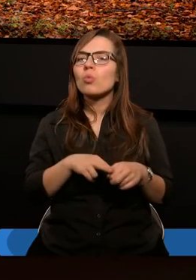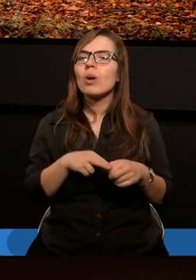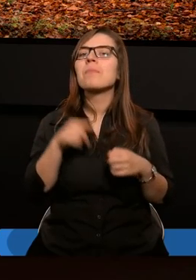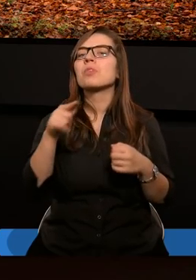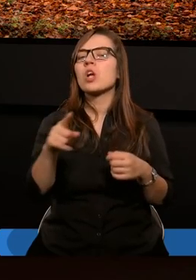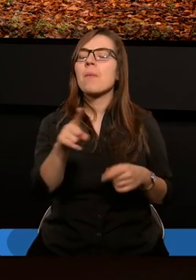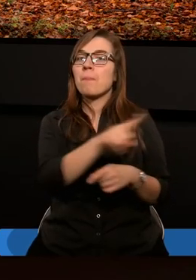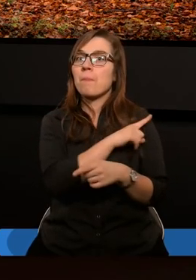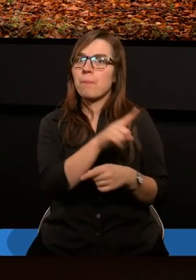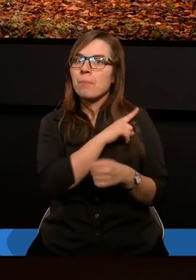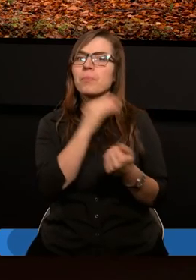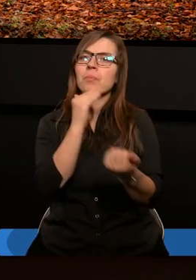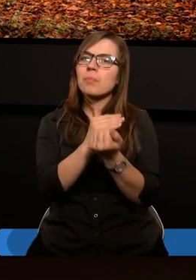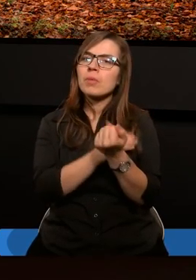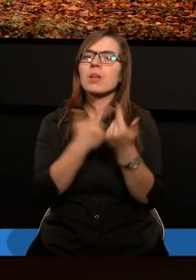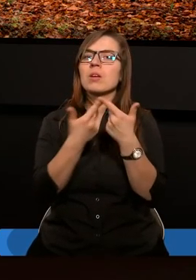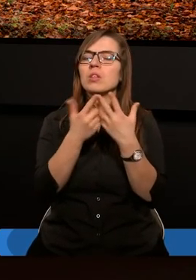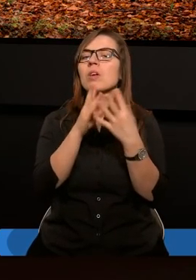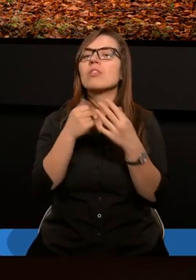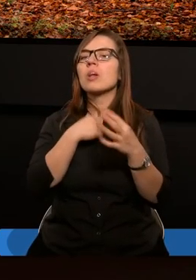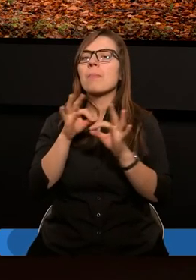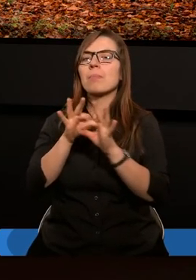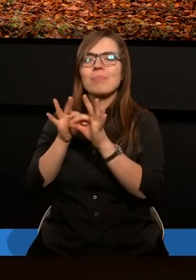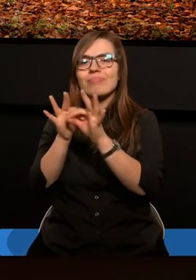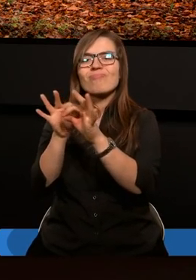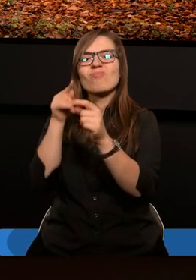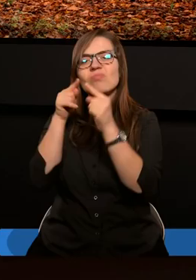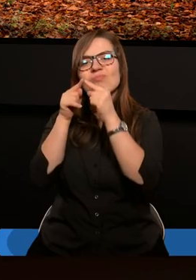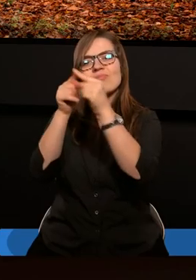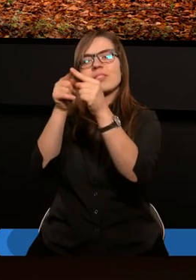czy też jego przestrzeganie powinno nas prowadzić do Chrystusa.